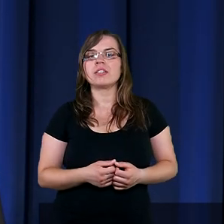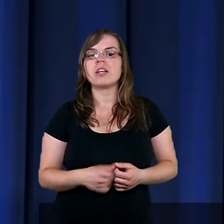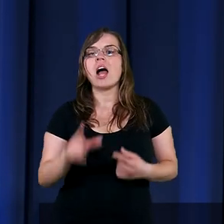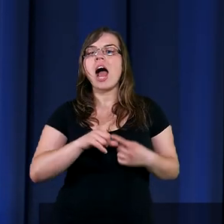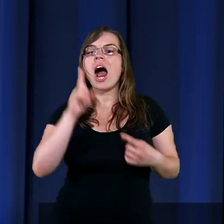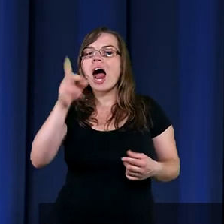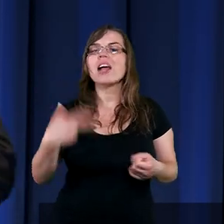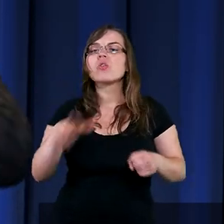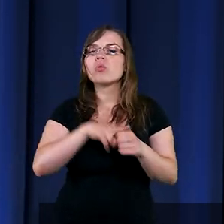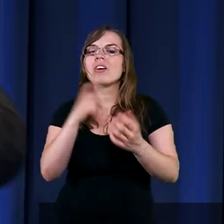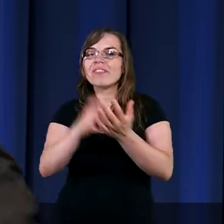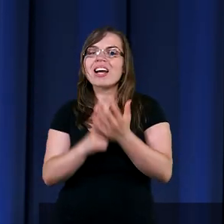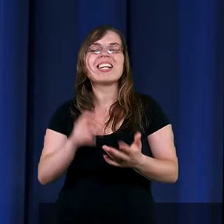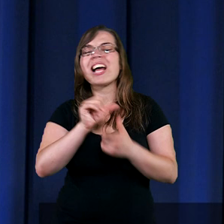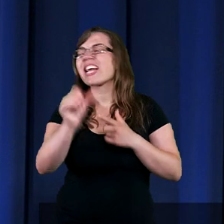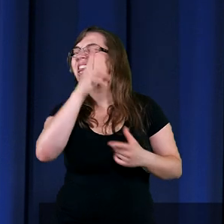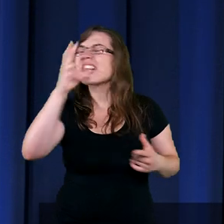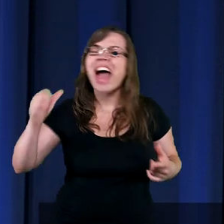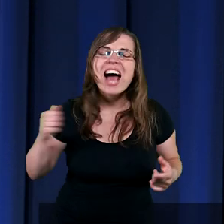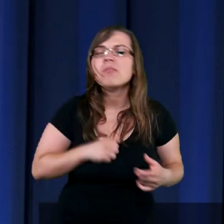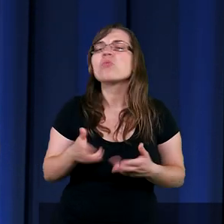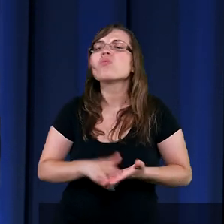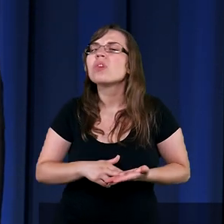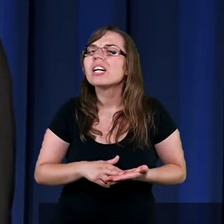Ale który werset jest najsmutniejszy?